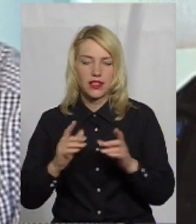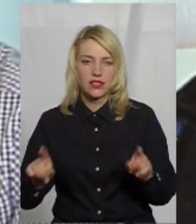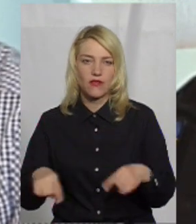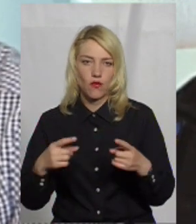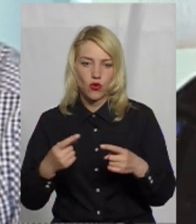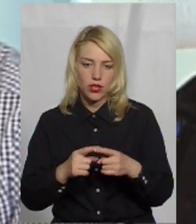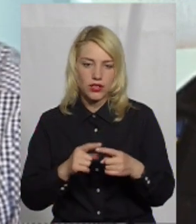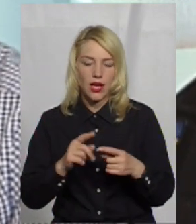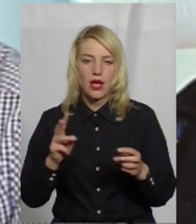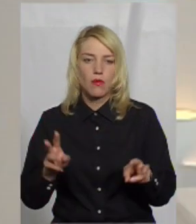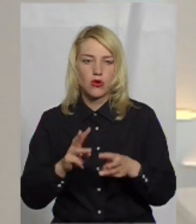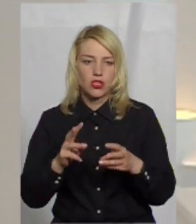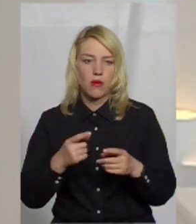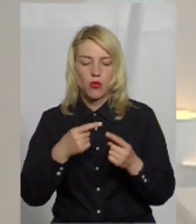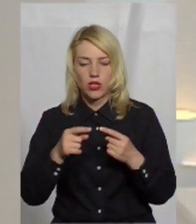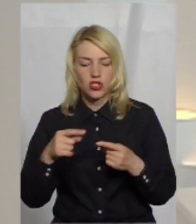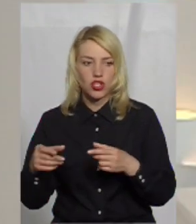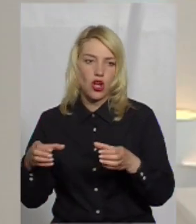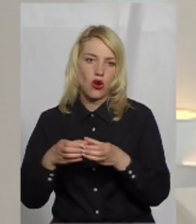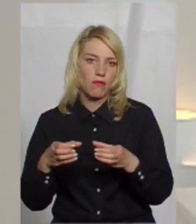по інших громадах, є в в Дунаївці.